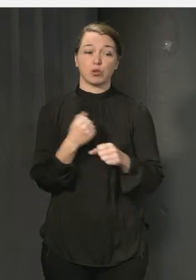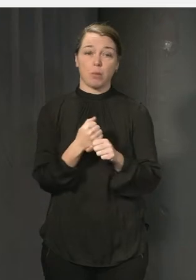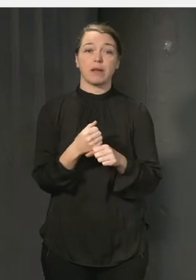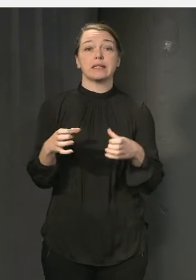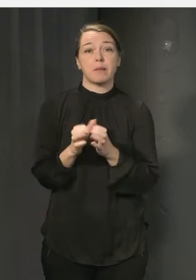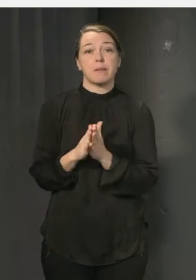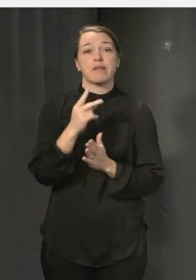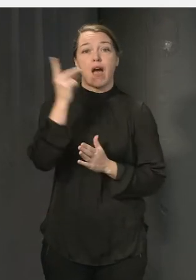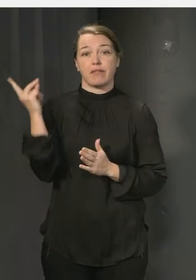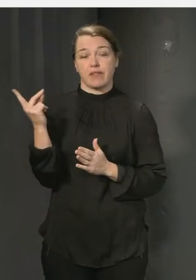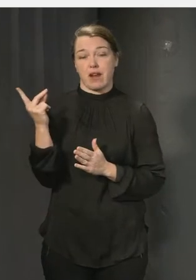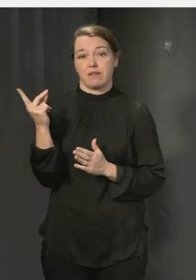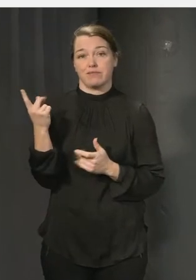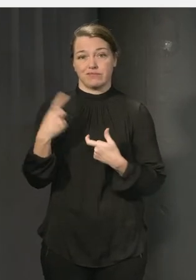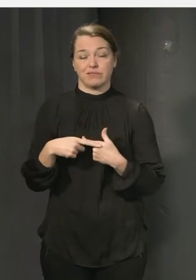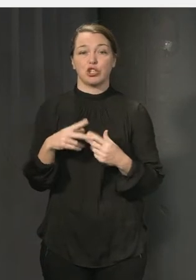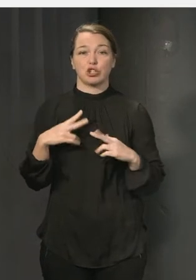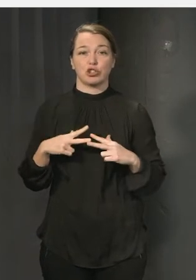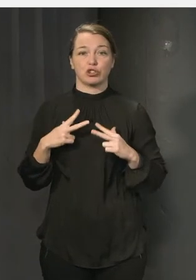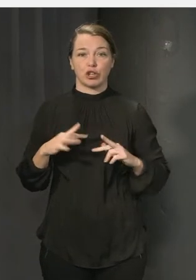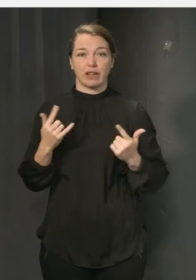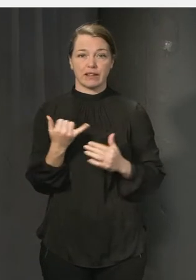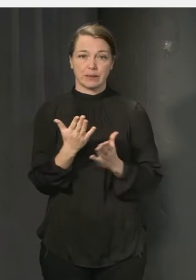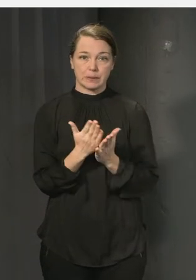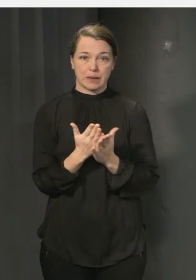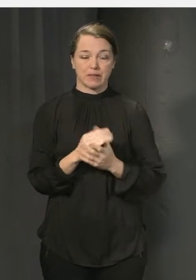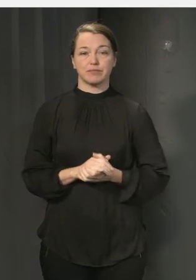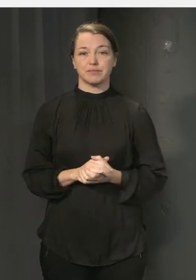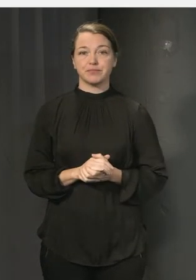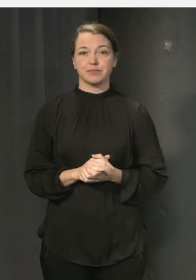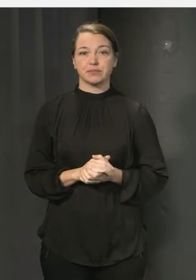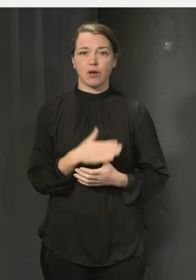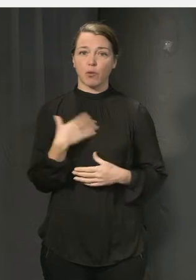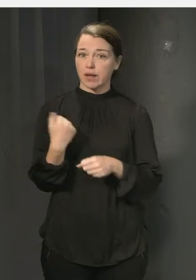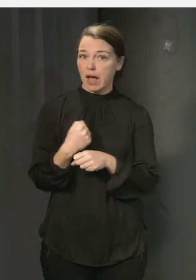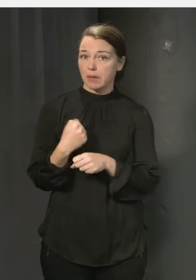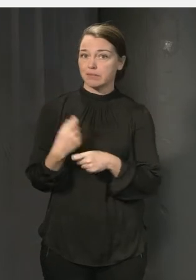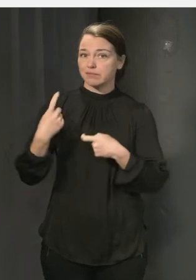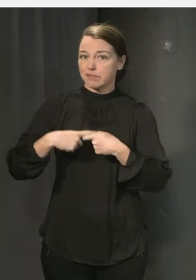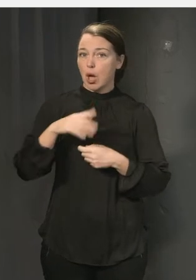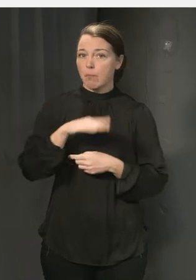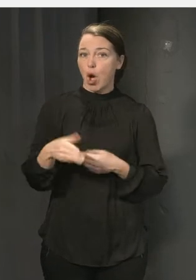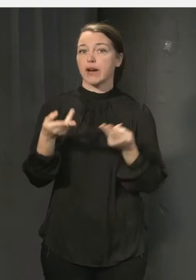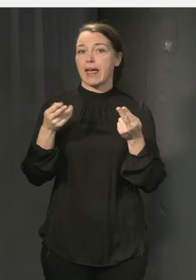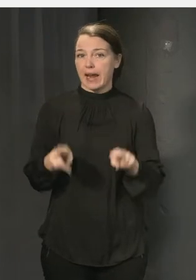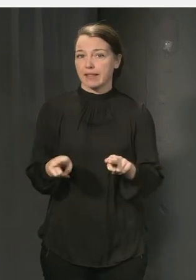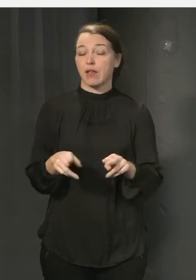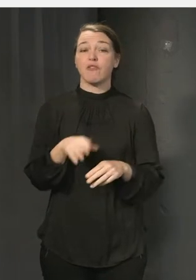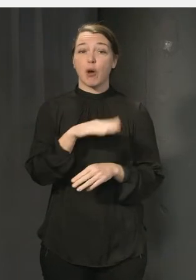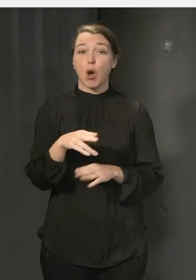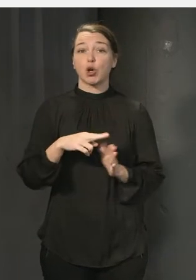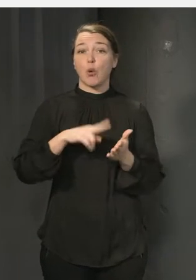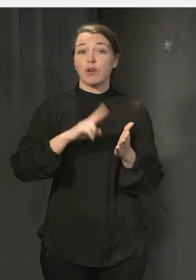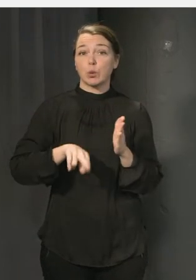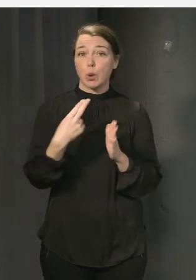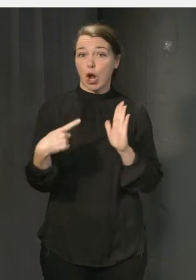och det är en del också inom vårat arbete kring barnrätt och att barnkonventionen har blivit